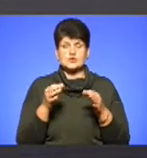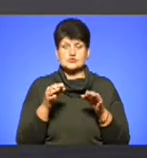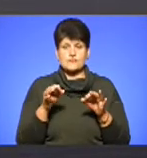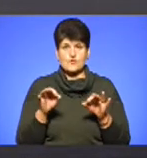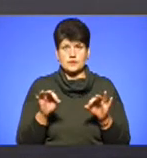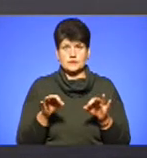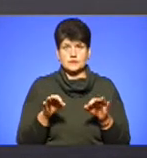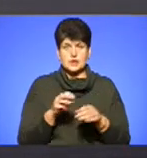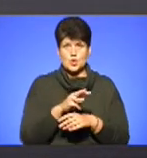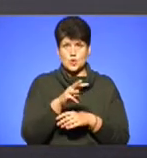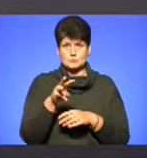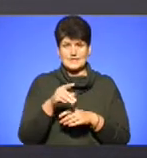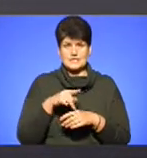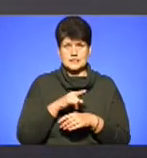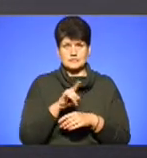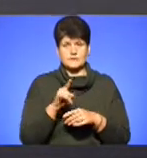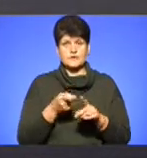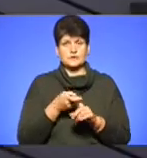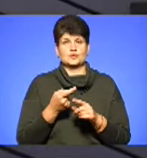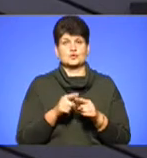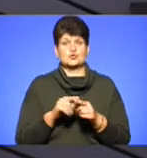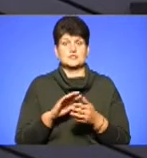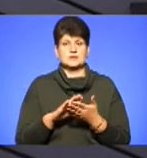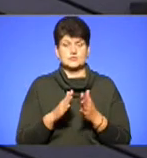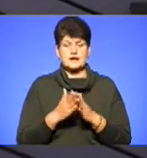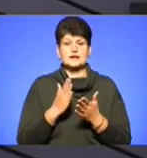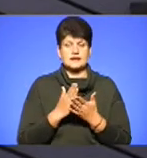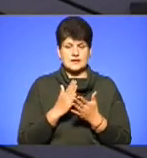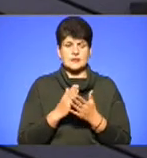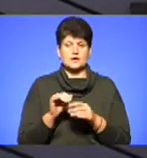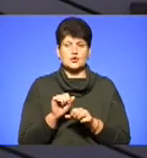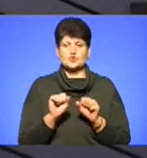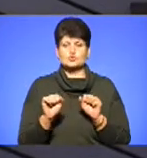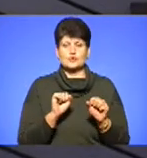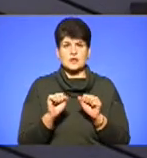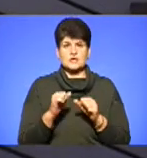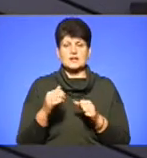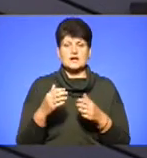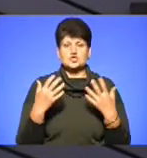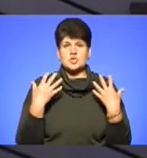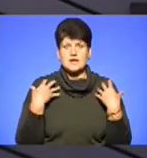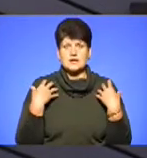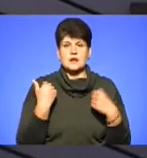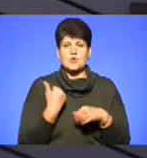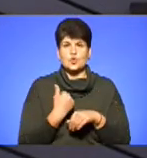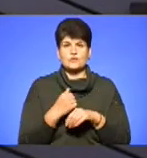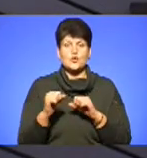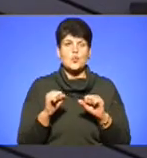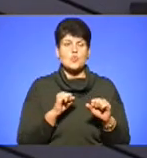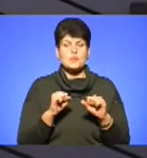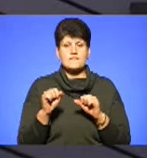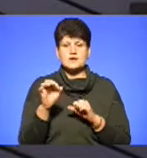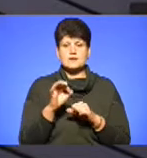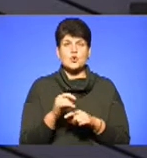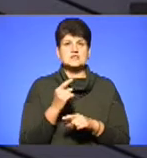розпилювати з літаків через цю ситуацію, що склалося? Так, є розпорядження начальника головного управління про